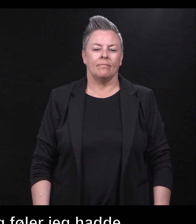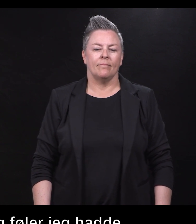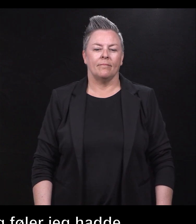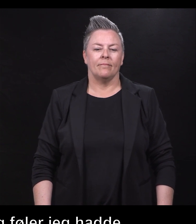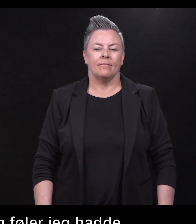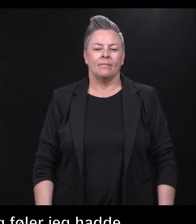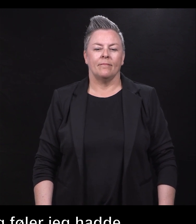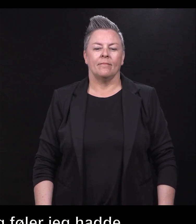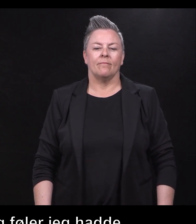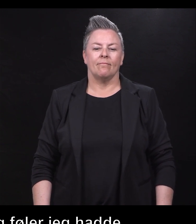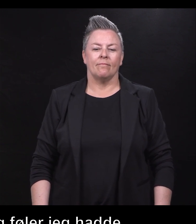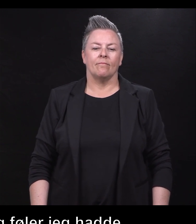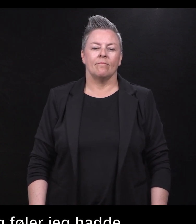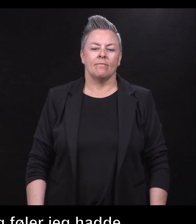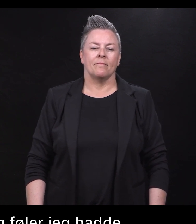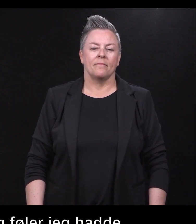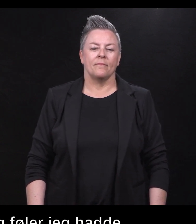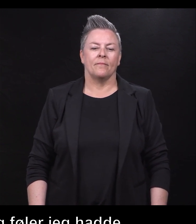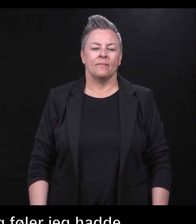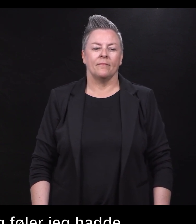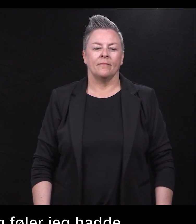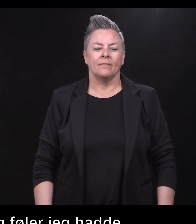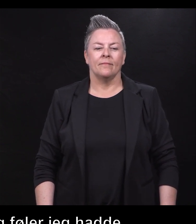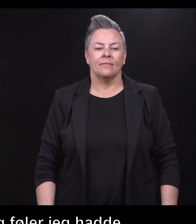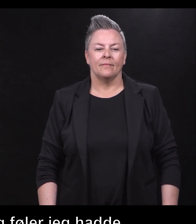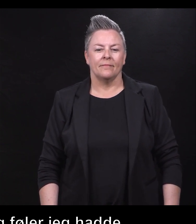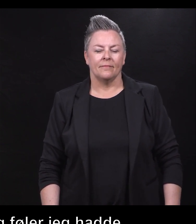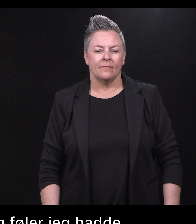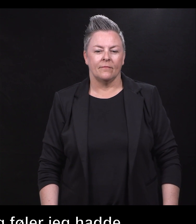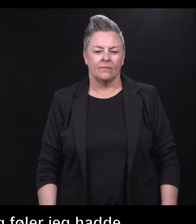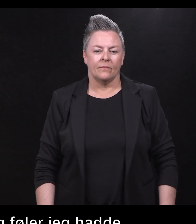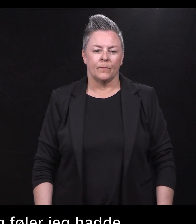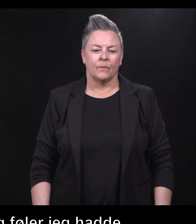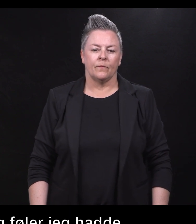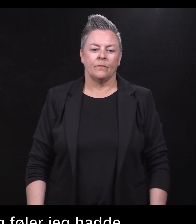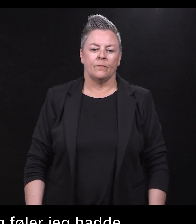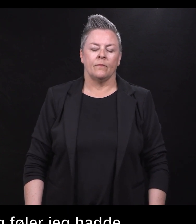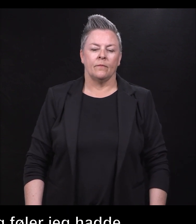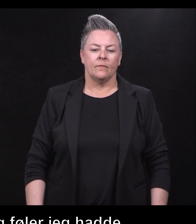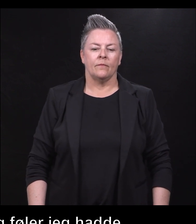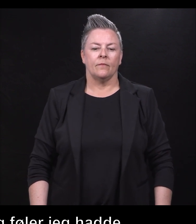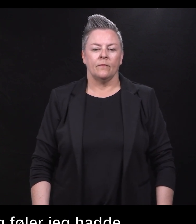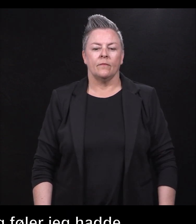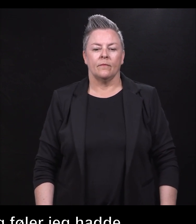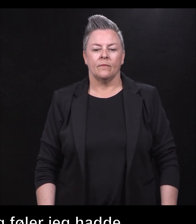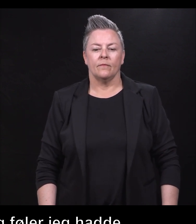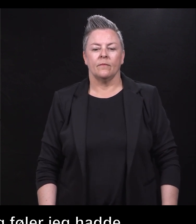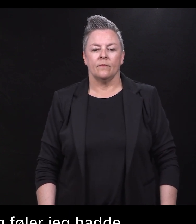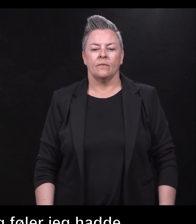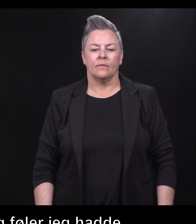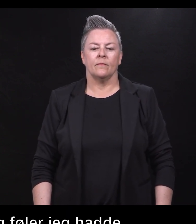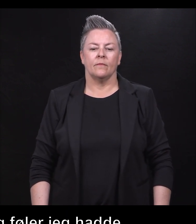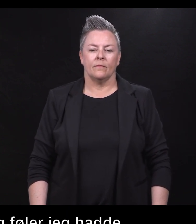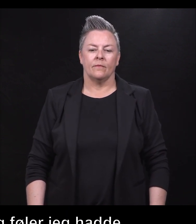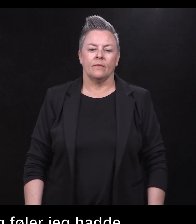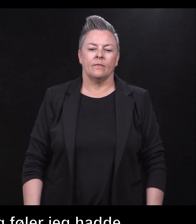land når det finnes et hav av muligheter. Reisen starter på windjammer.no Illustrasjon